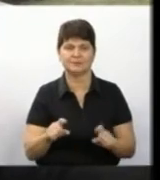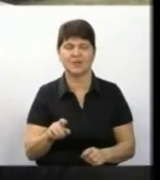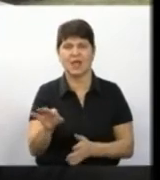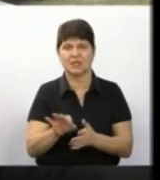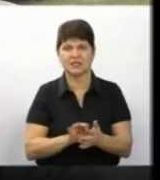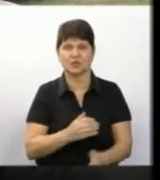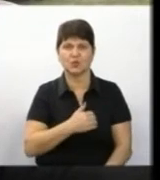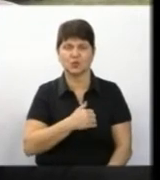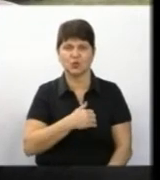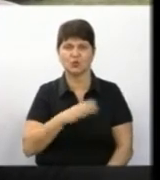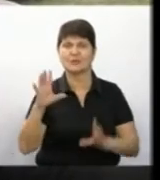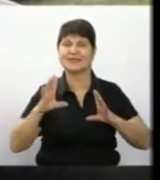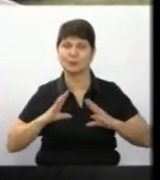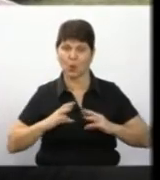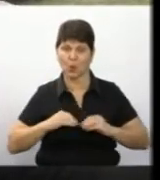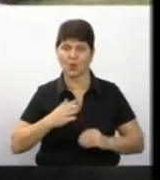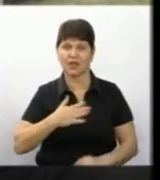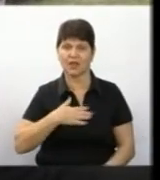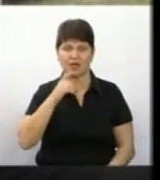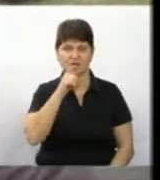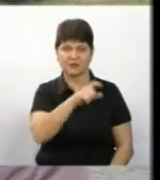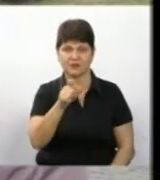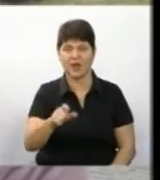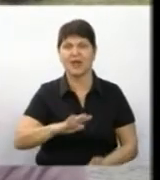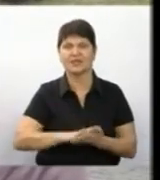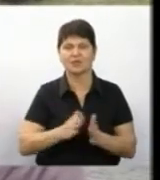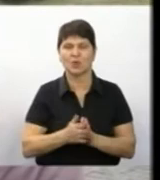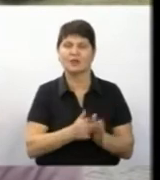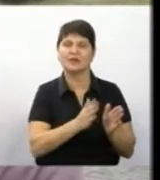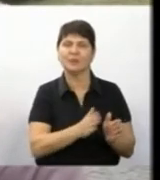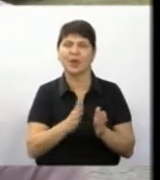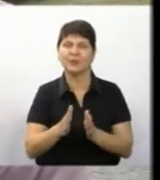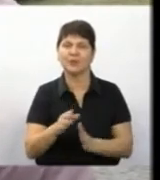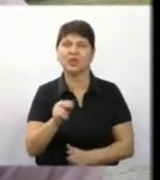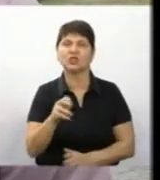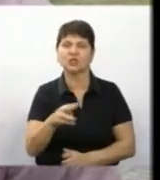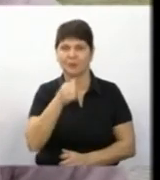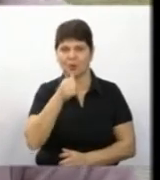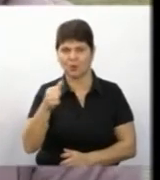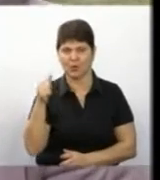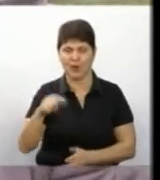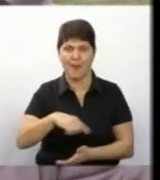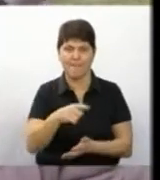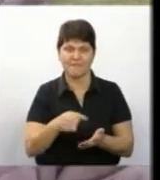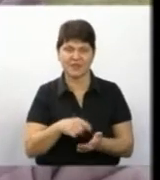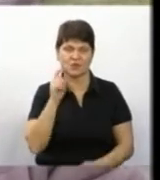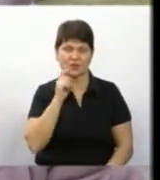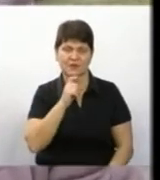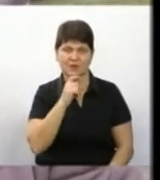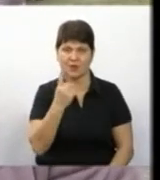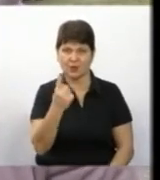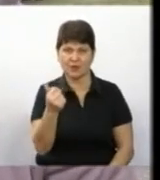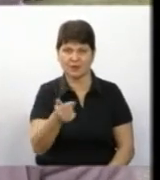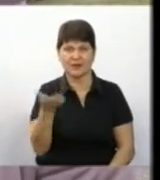вінничан. Ситуація більш-менш стабільна, вона навіть трохи краще, ніж минулого року. По місту Вінниці за минулий